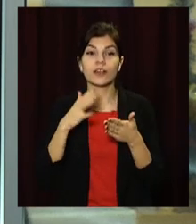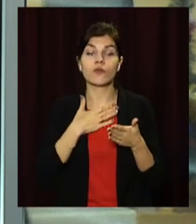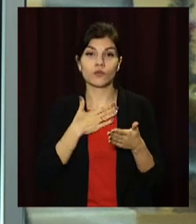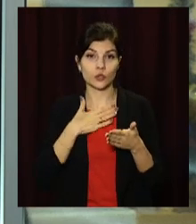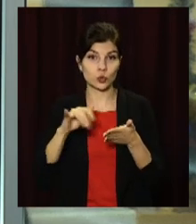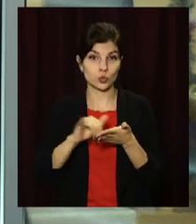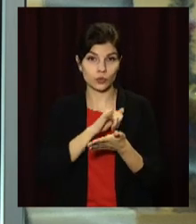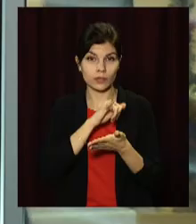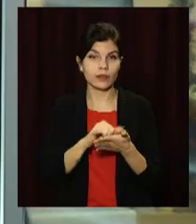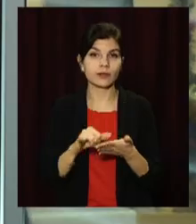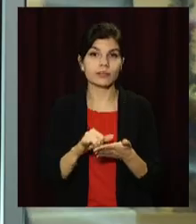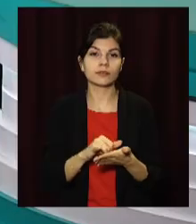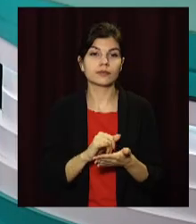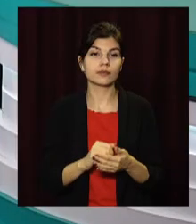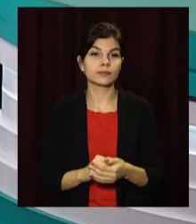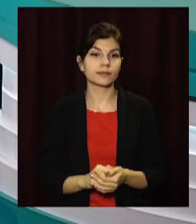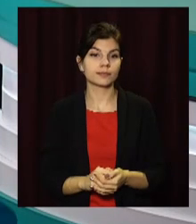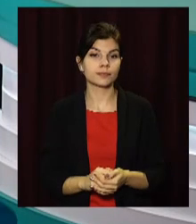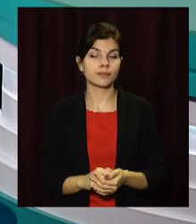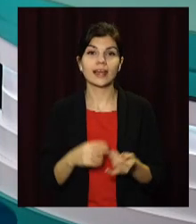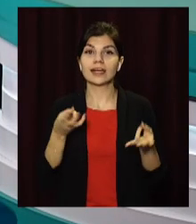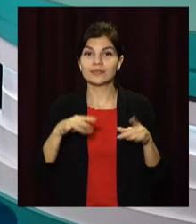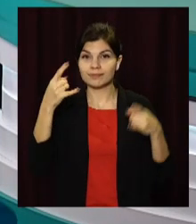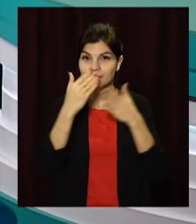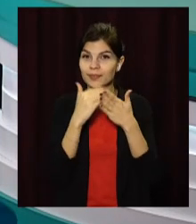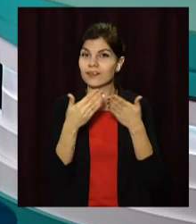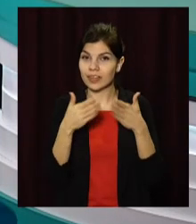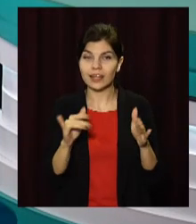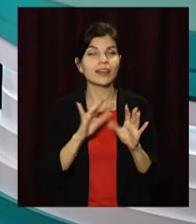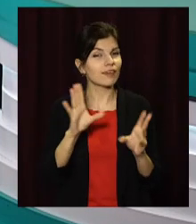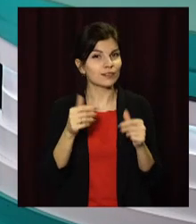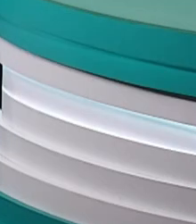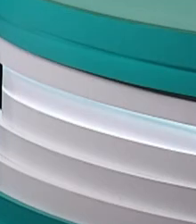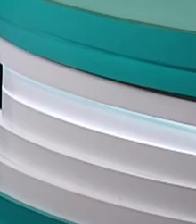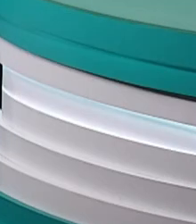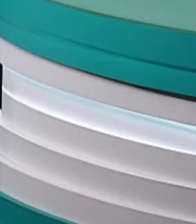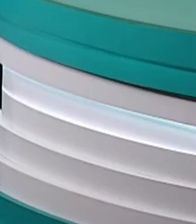та на нашому ютуб-каналі. Залишайтесь відкрите і на все добре.